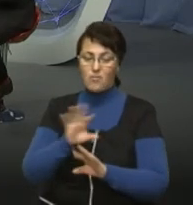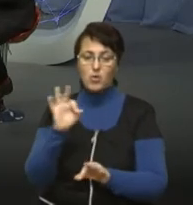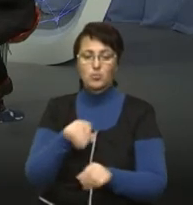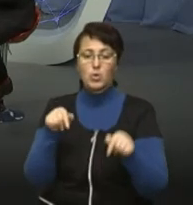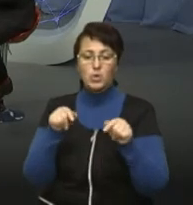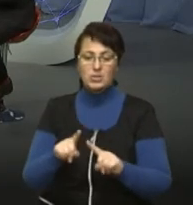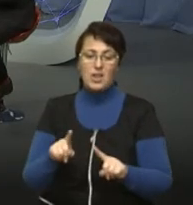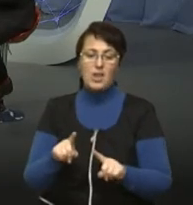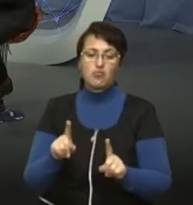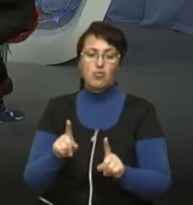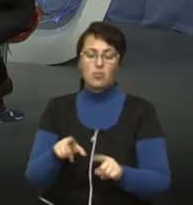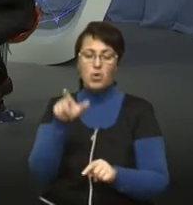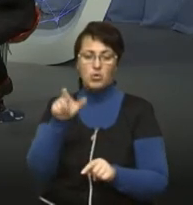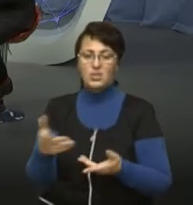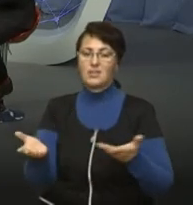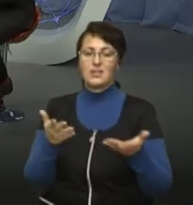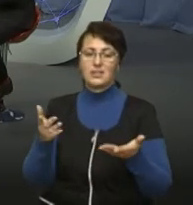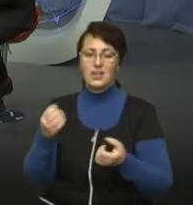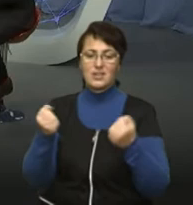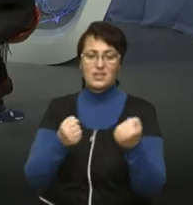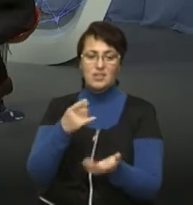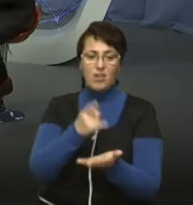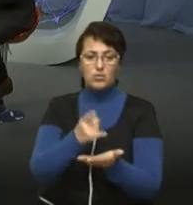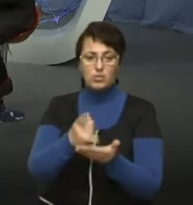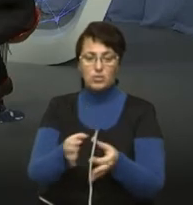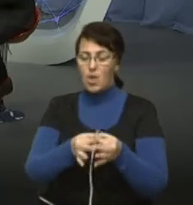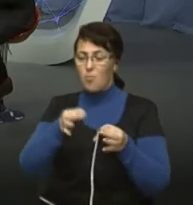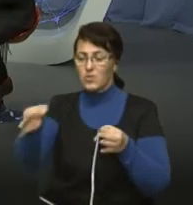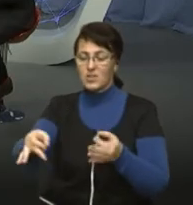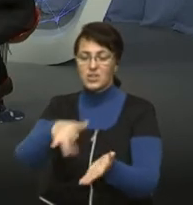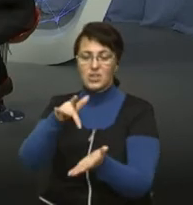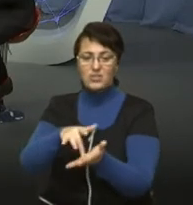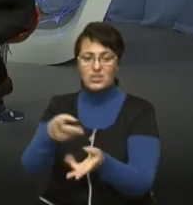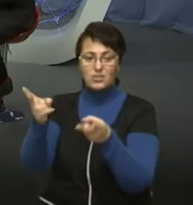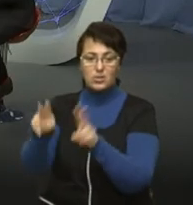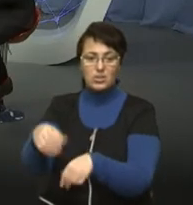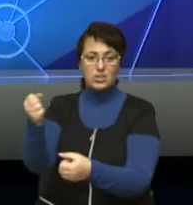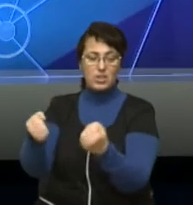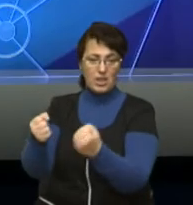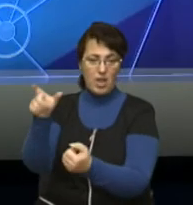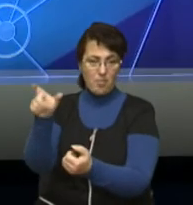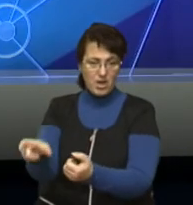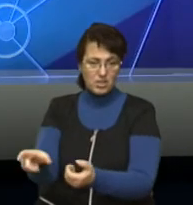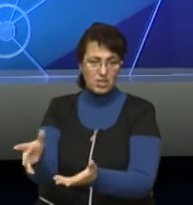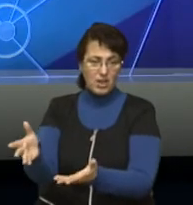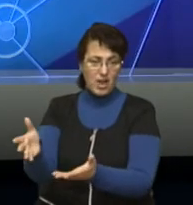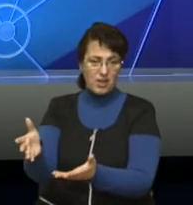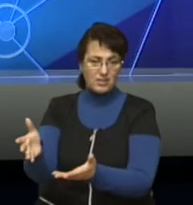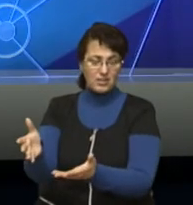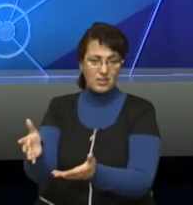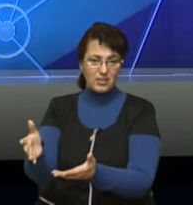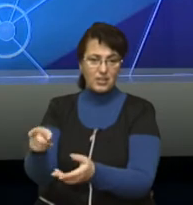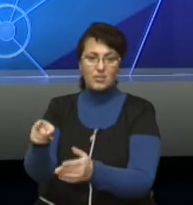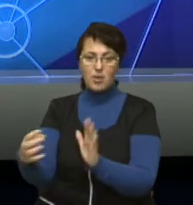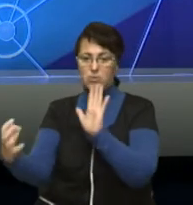на якійсь автостоянці подальше від центру лишила машину, і там на тій автостоянці був вказівник, якими